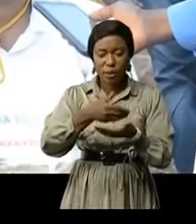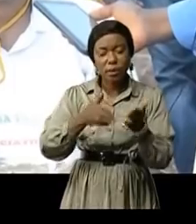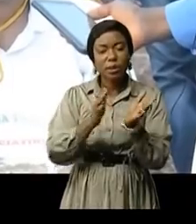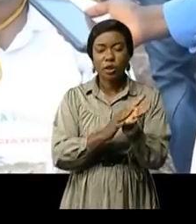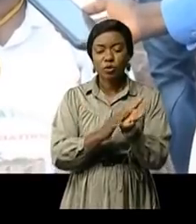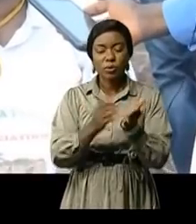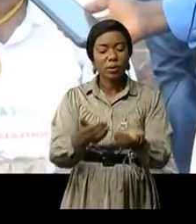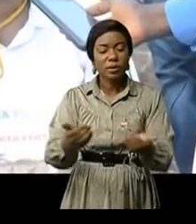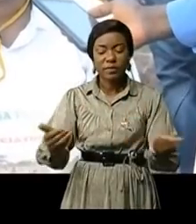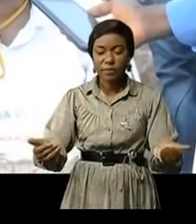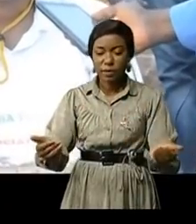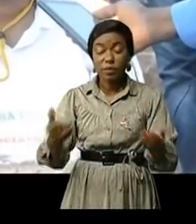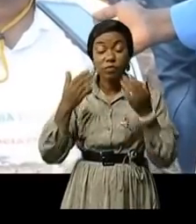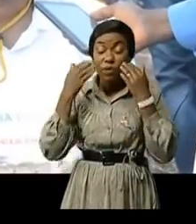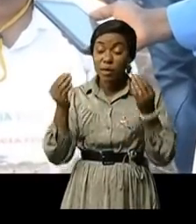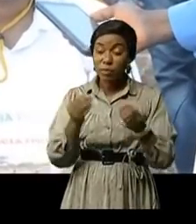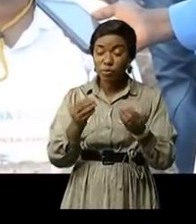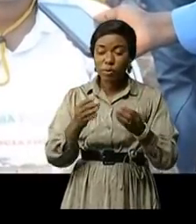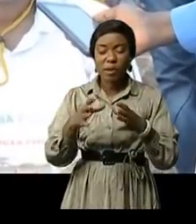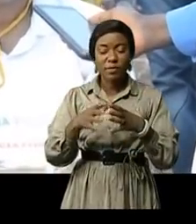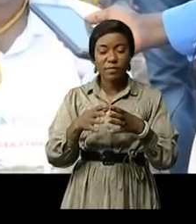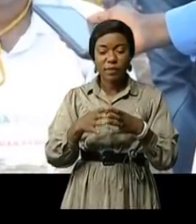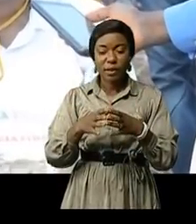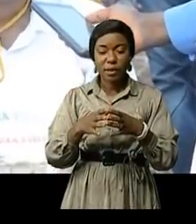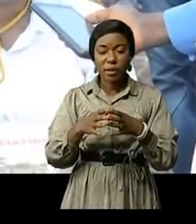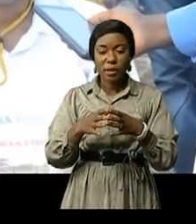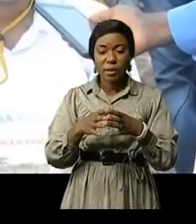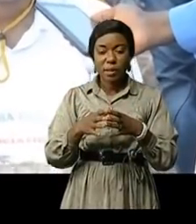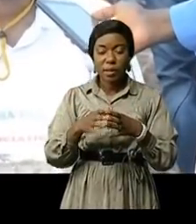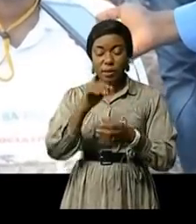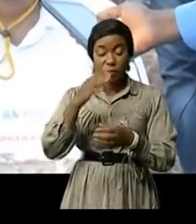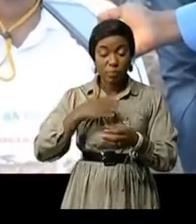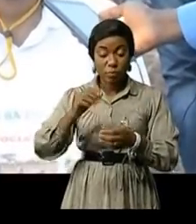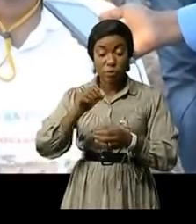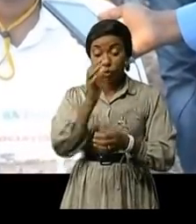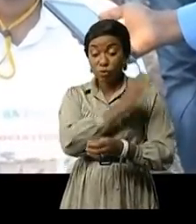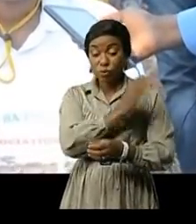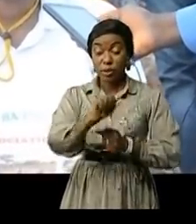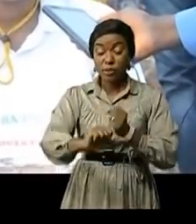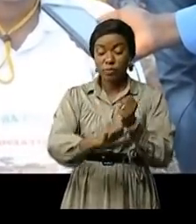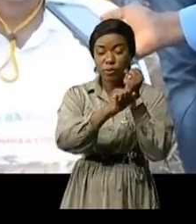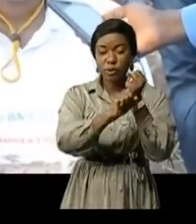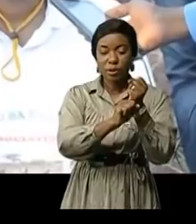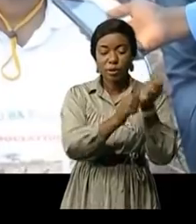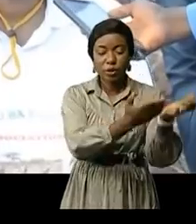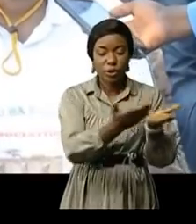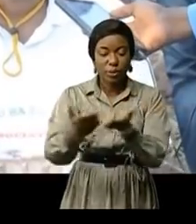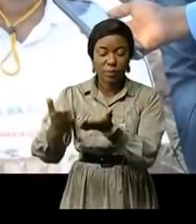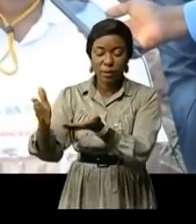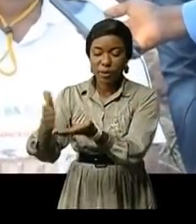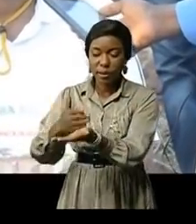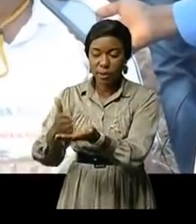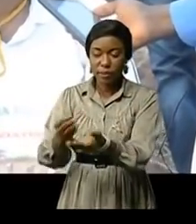enfants c'est comme ça qu'avec les enfants nous avons essayé de satisfaire à